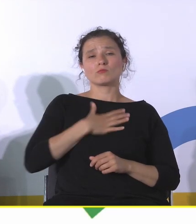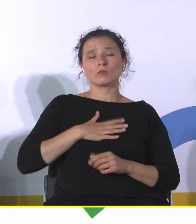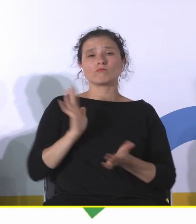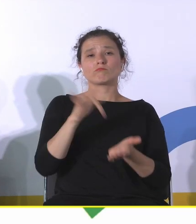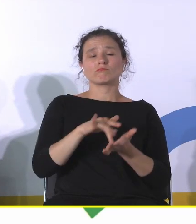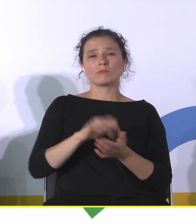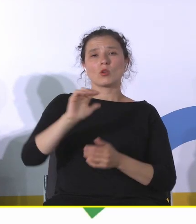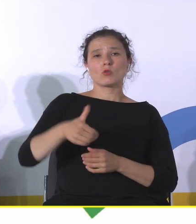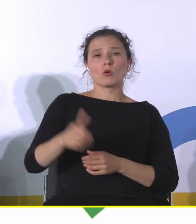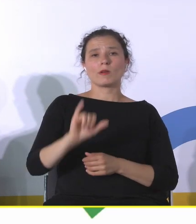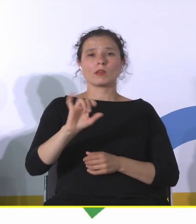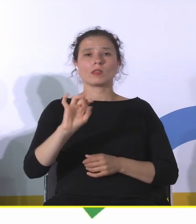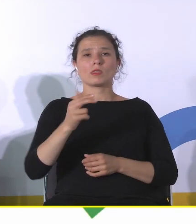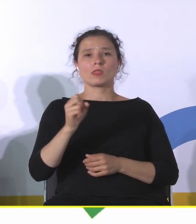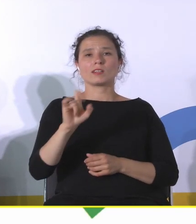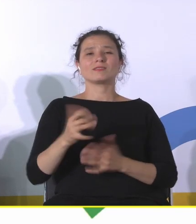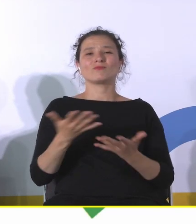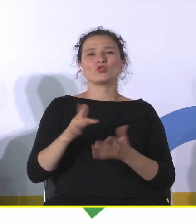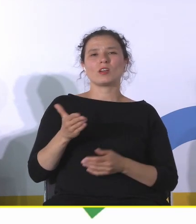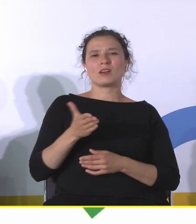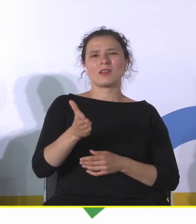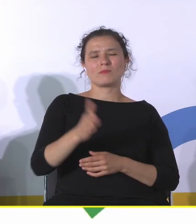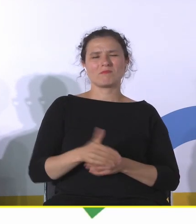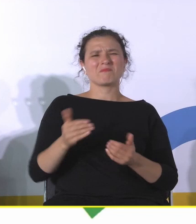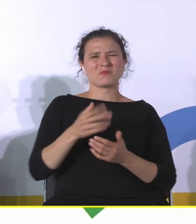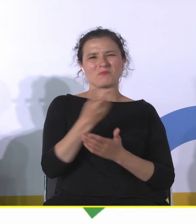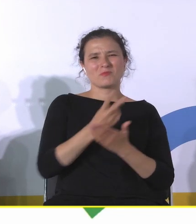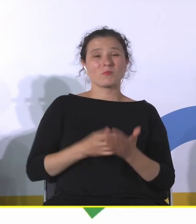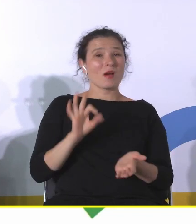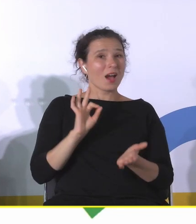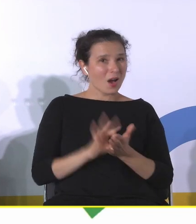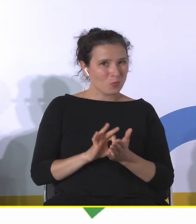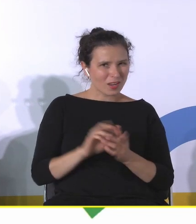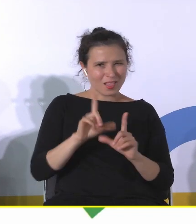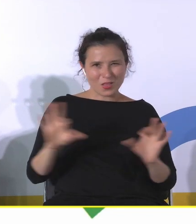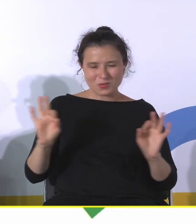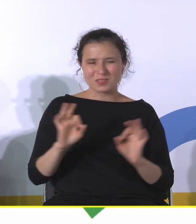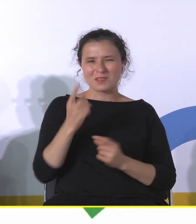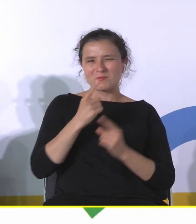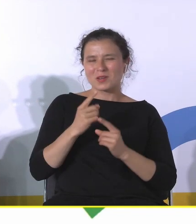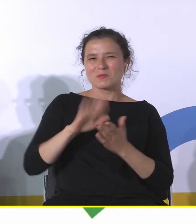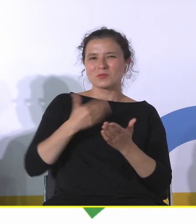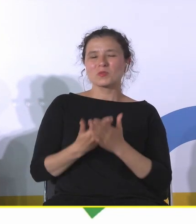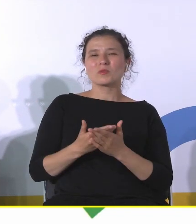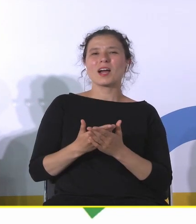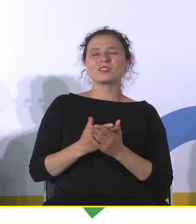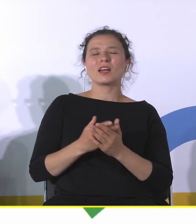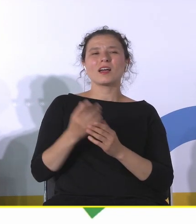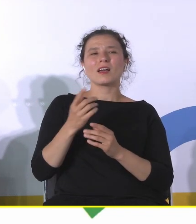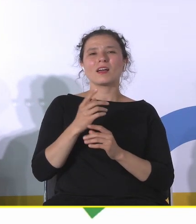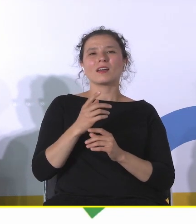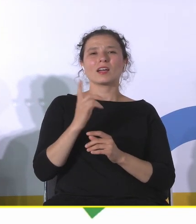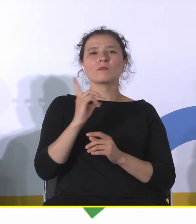Ignacy w Rybniku i Państwo o niej mogą poczytać, bo tak przypadkowo myślałam o tym przykładzie przychodząc tutaj na dyskusję, ale o tej